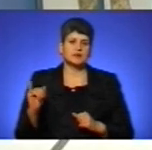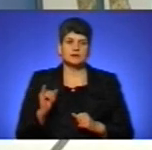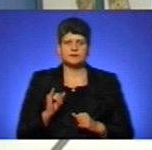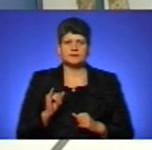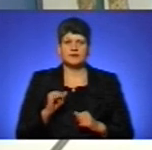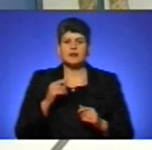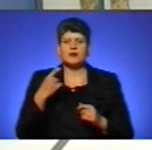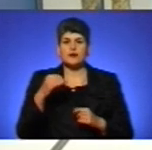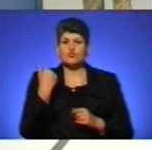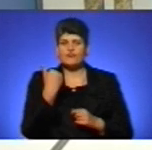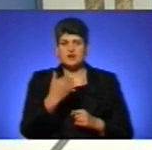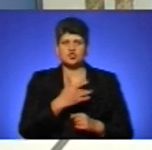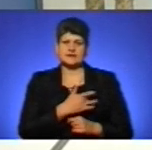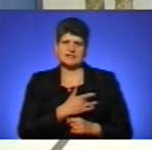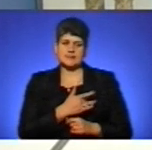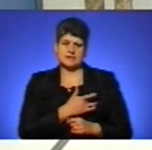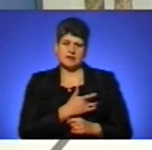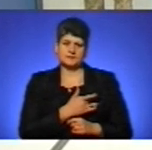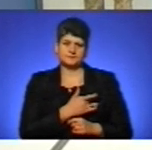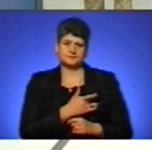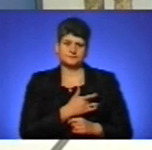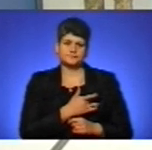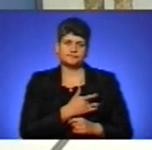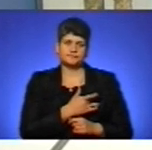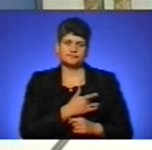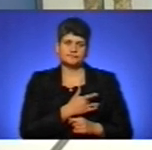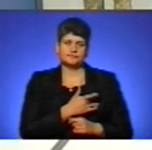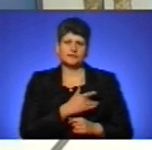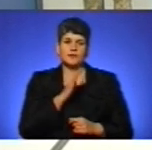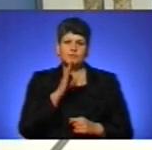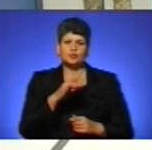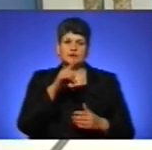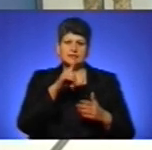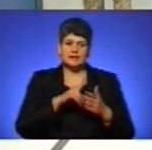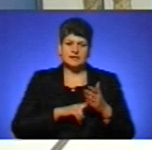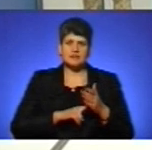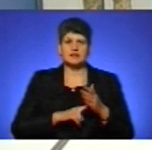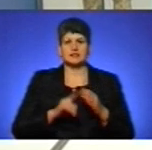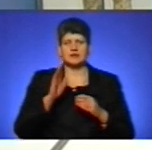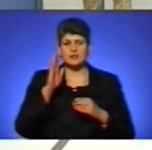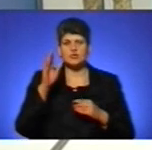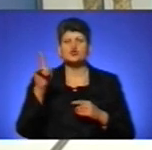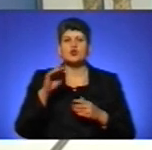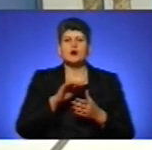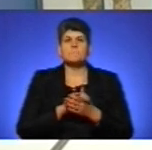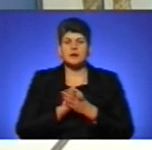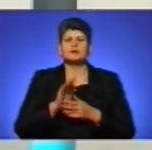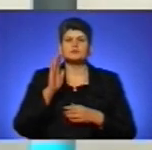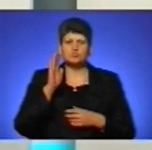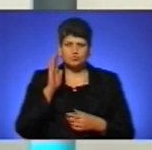Хай у ваших серцях теплиться надія, сподівання, що мир прийде, і ми